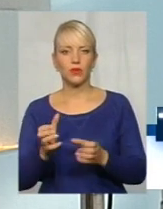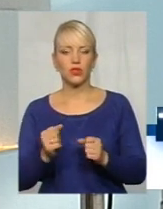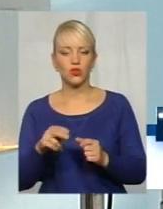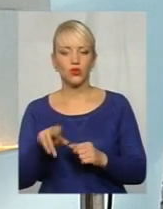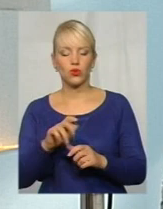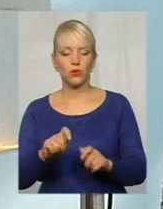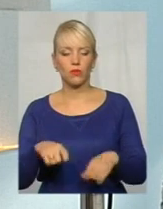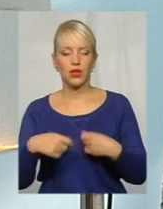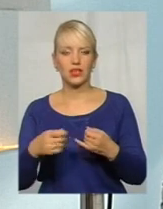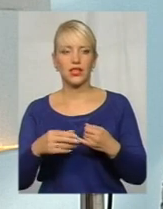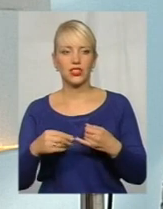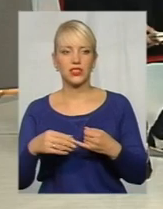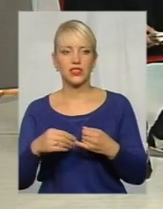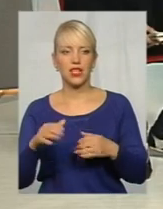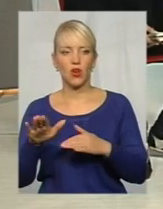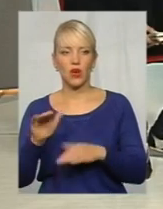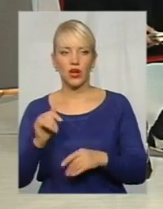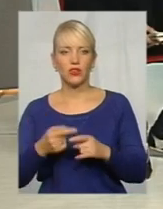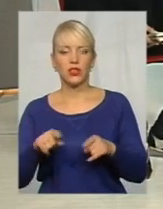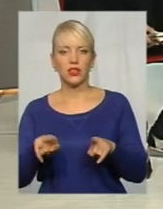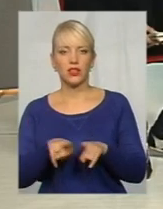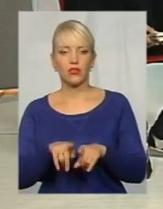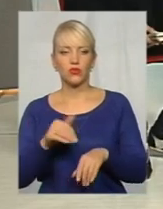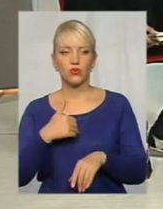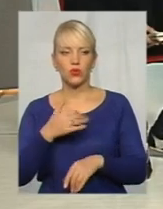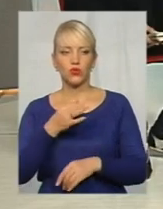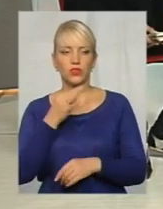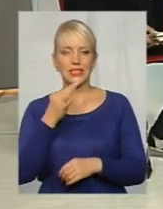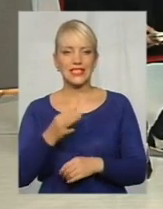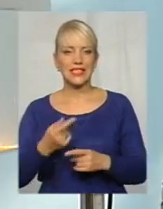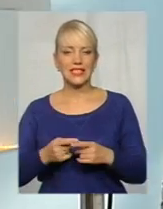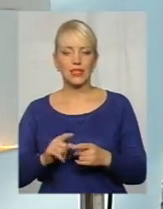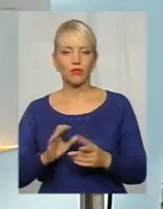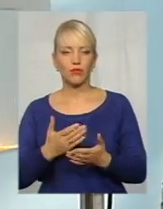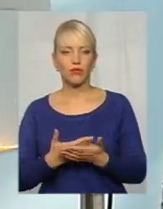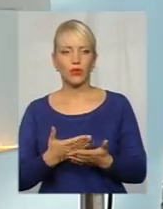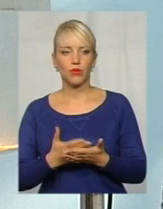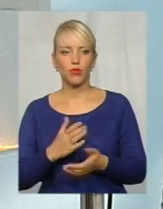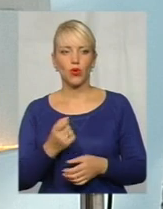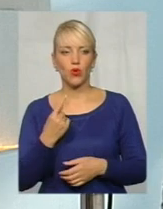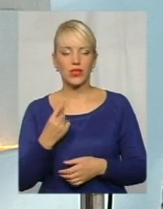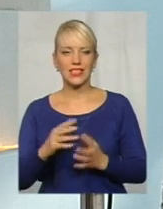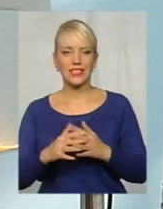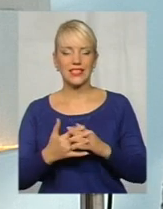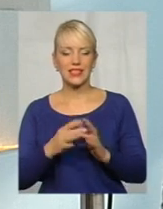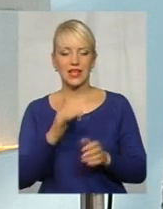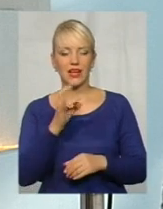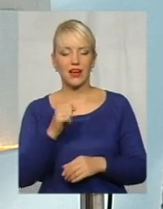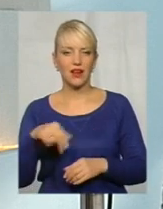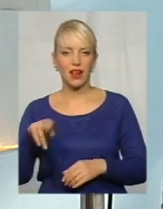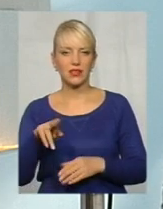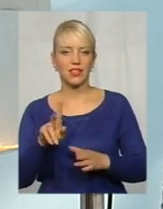передачі в оренду земельних ділянок. І хочу сказати, що це буде порядка 11 в цілому сільських рад, які